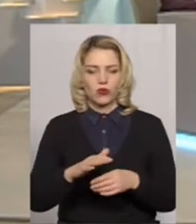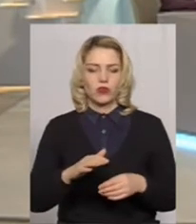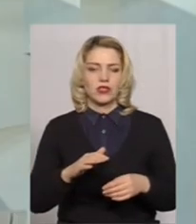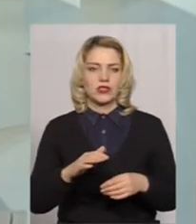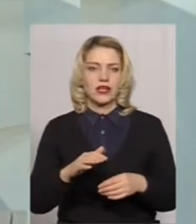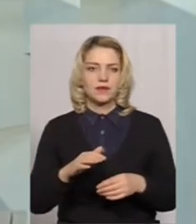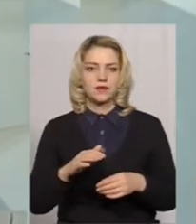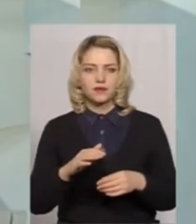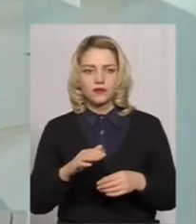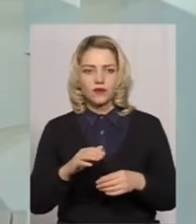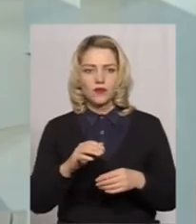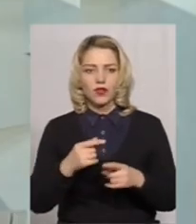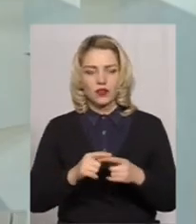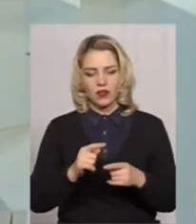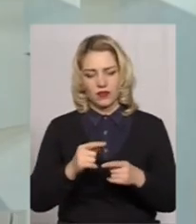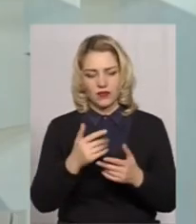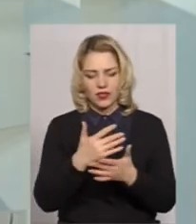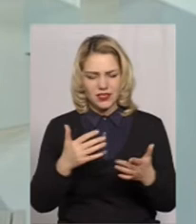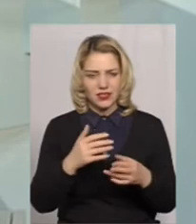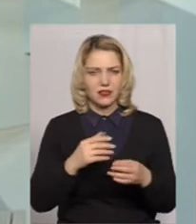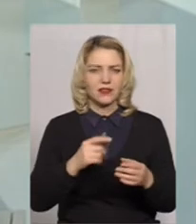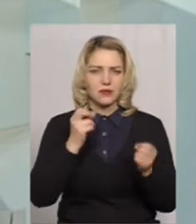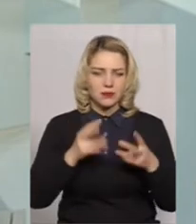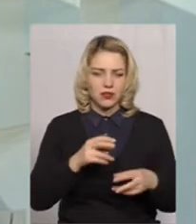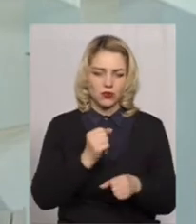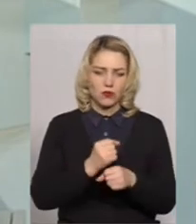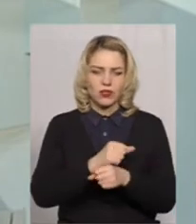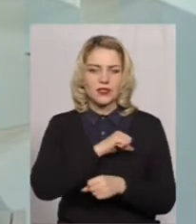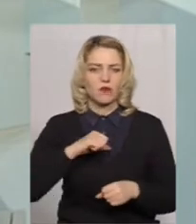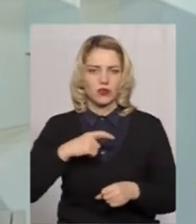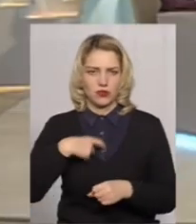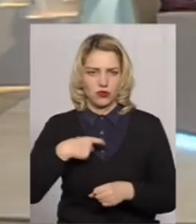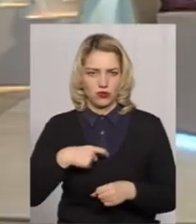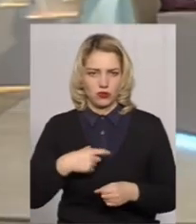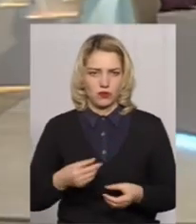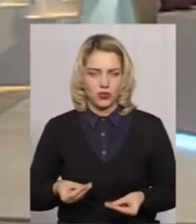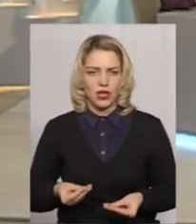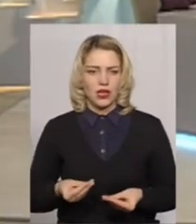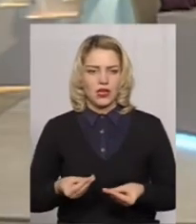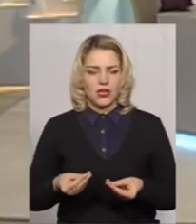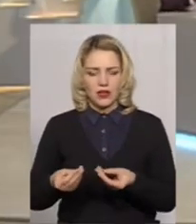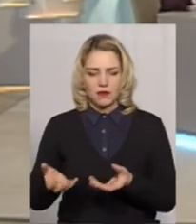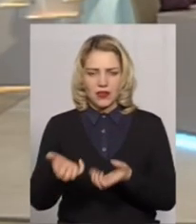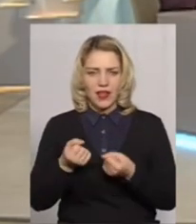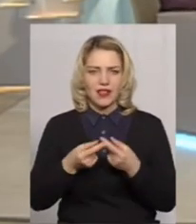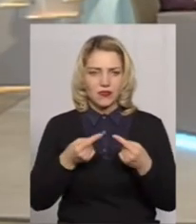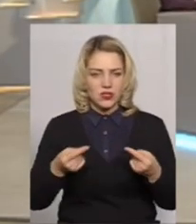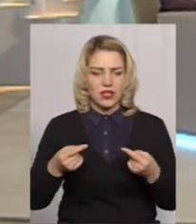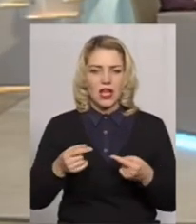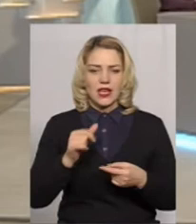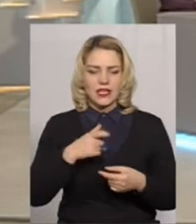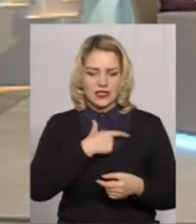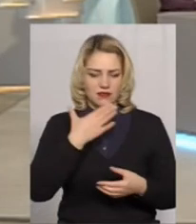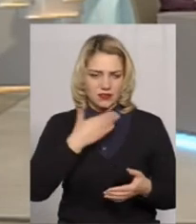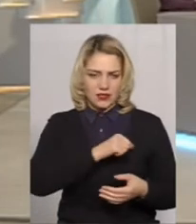самостійно себе забезпечує засоби індивідуального захисту і виконує ці роботи на свій риск і страх. Тобто роботодавець не несе